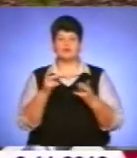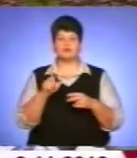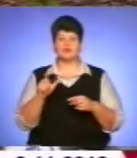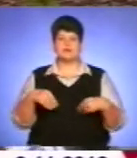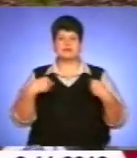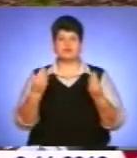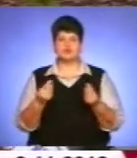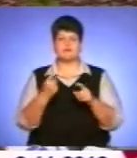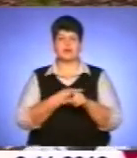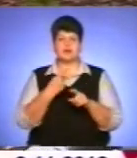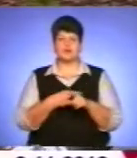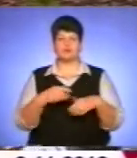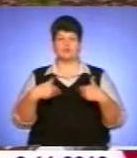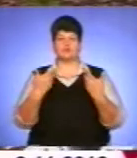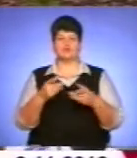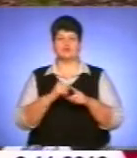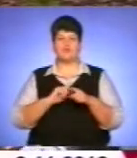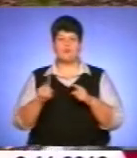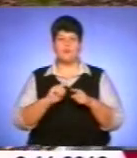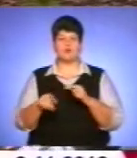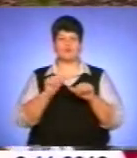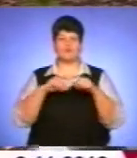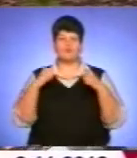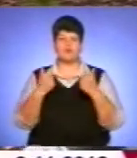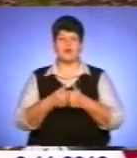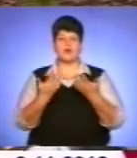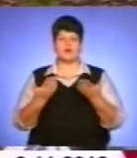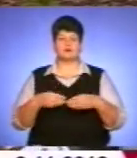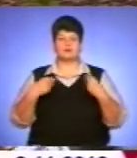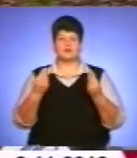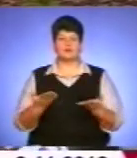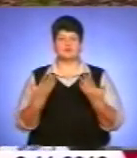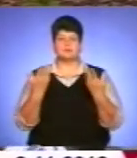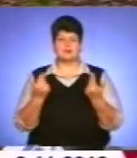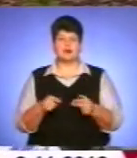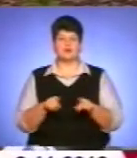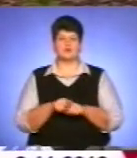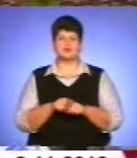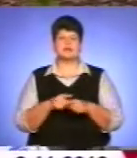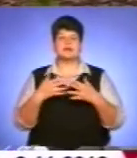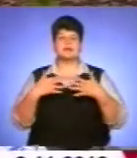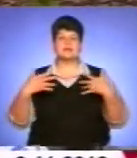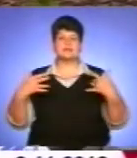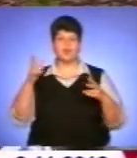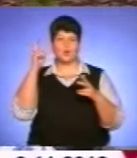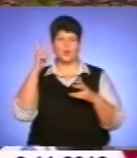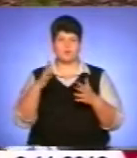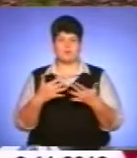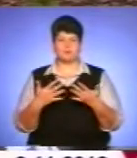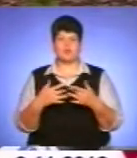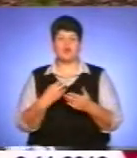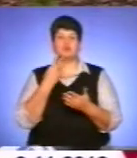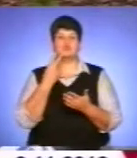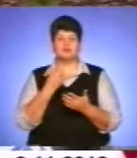даючи їм і картоплю, даючи їм морфу, даючи їм бур'як, даючи їм також різні крупи. Очевидно,